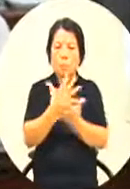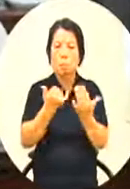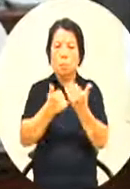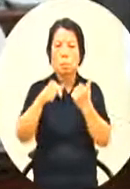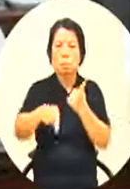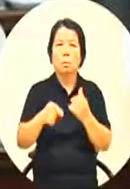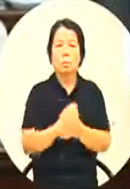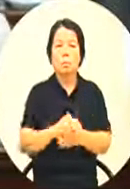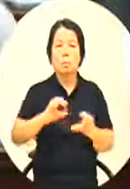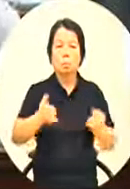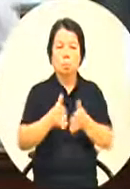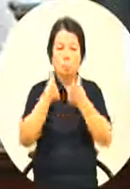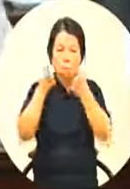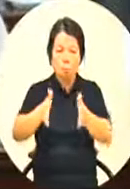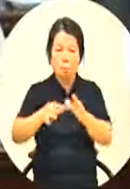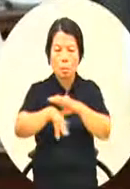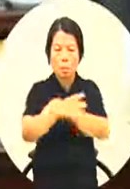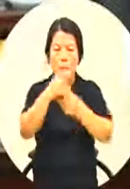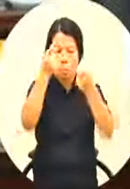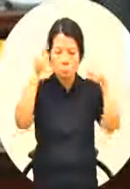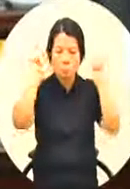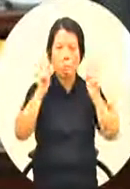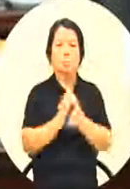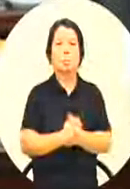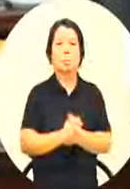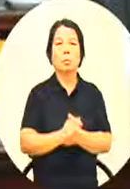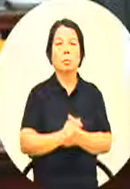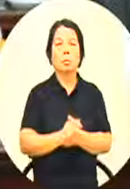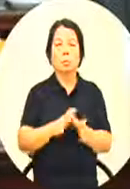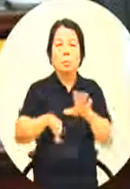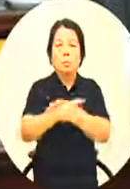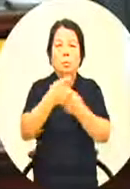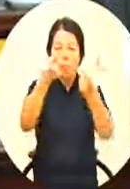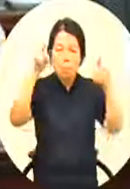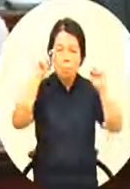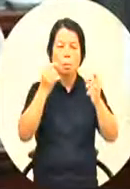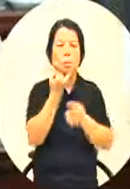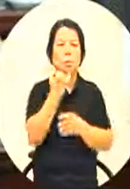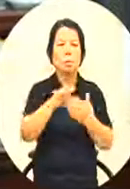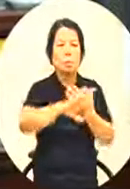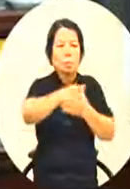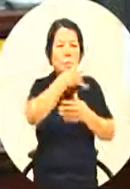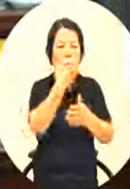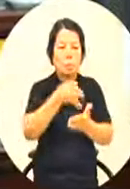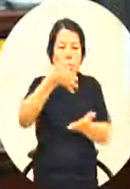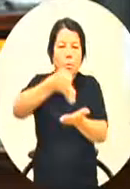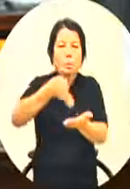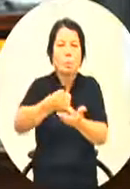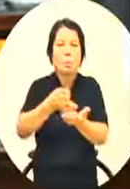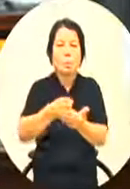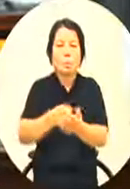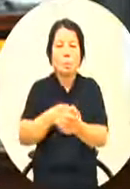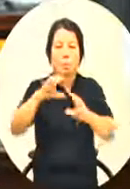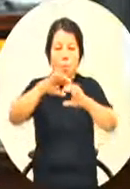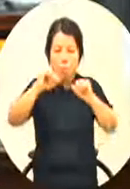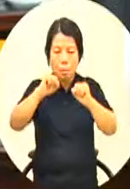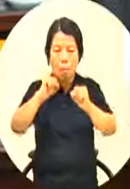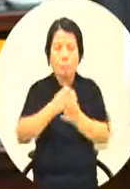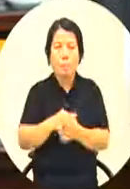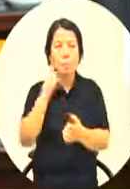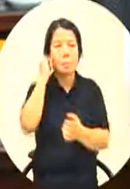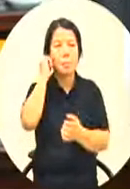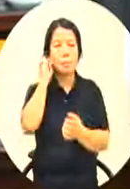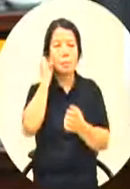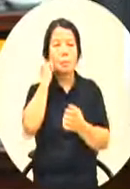在空大的学生甚至于在空大你也可以登记也可以看那空大扮演什么角色两个角